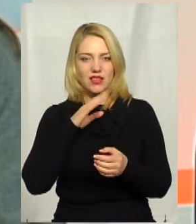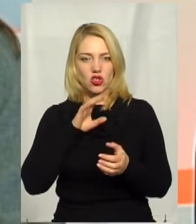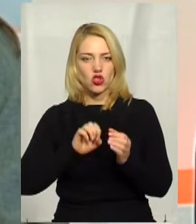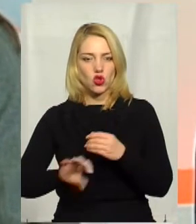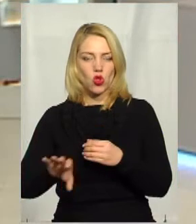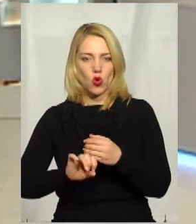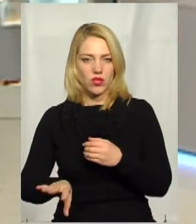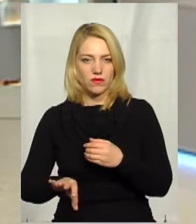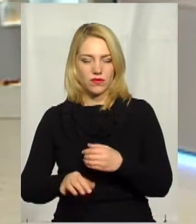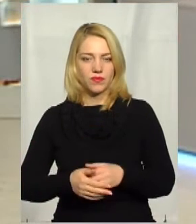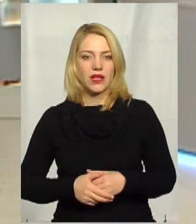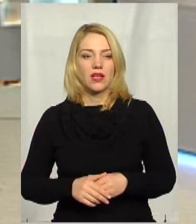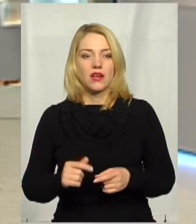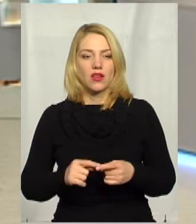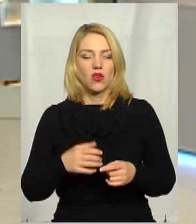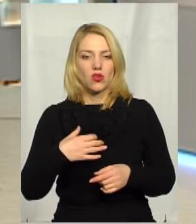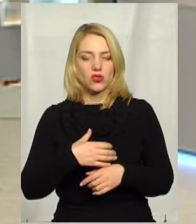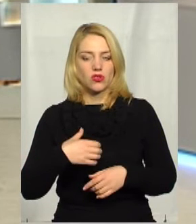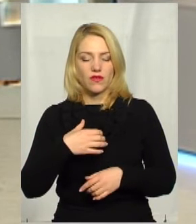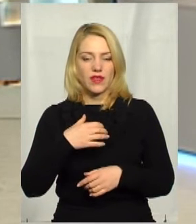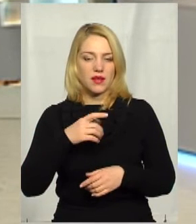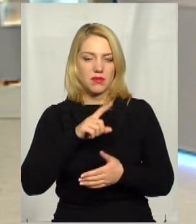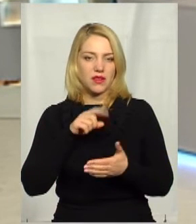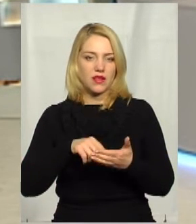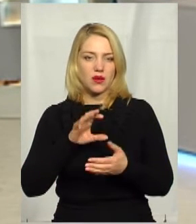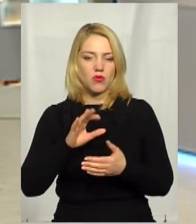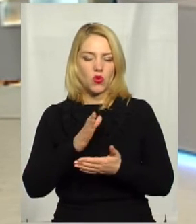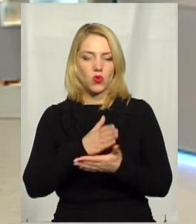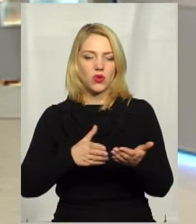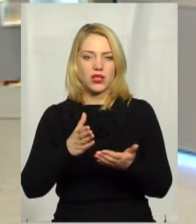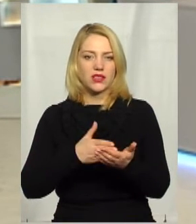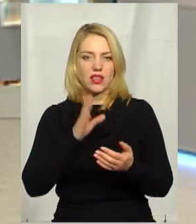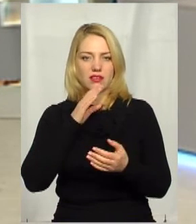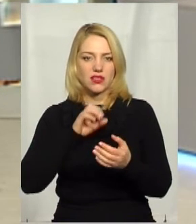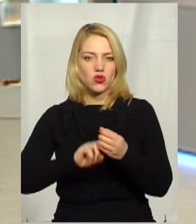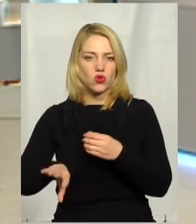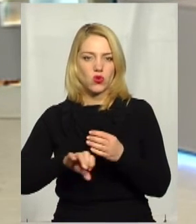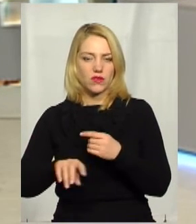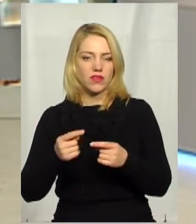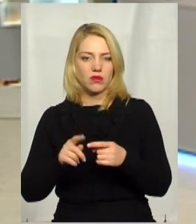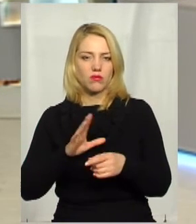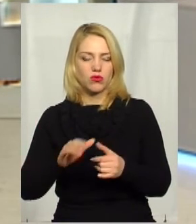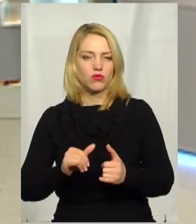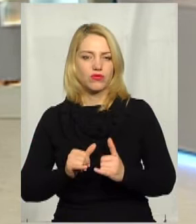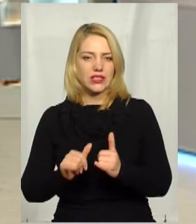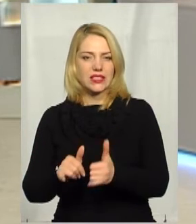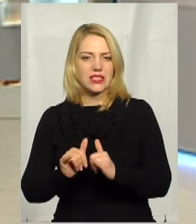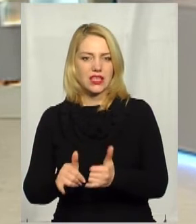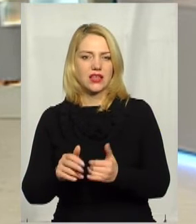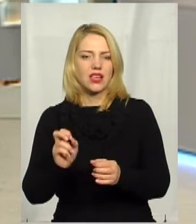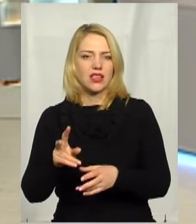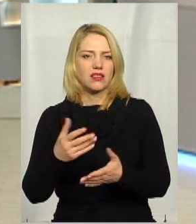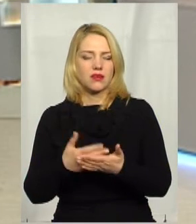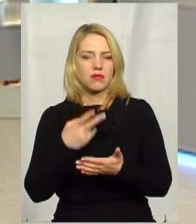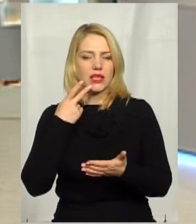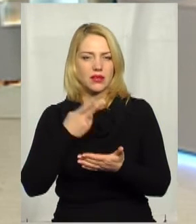основне питання було по утилізації цих стоків, оскільки там, мені здається, був скет, ніби